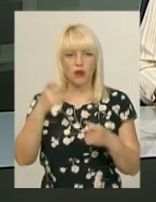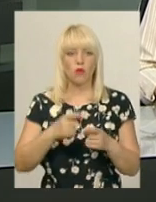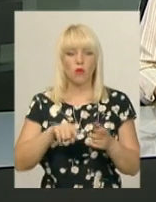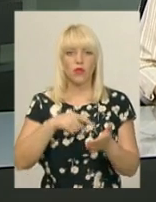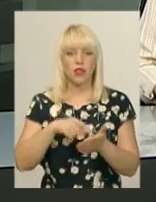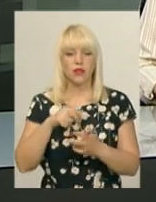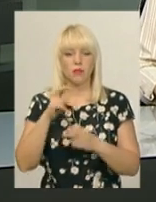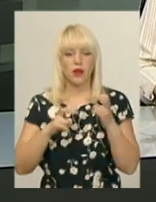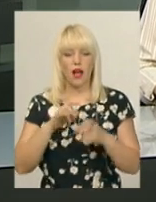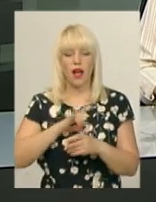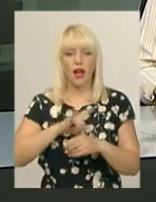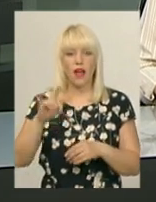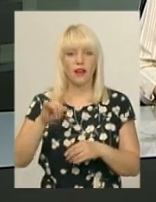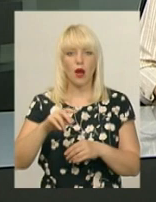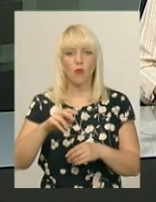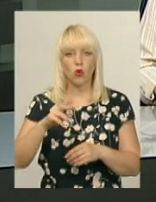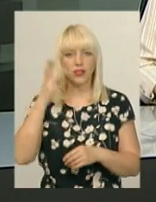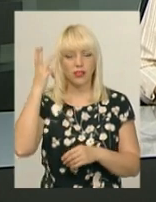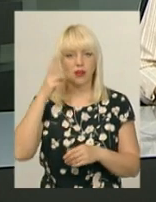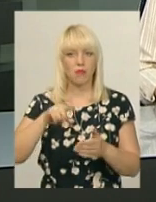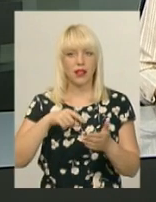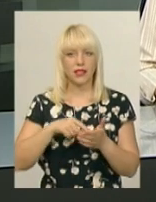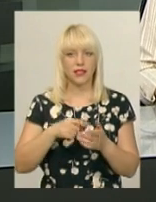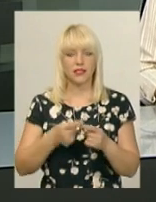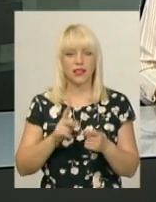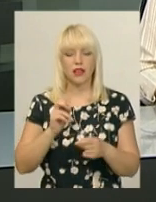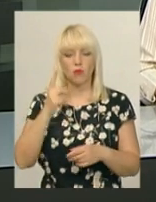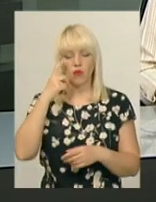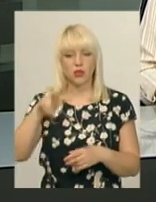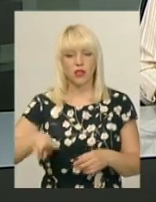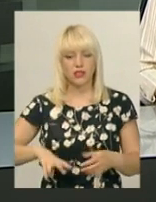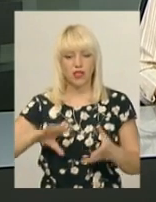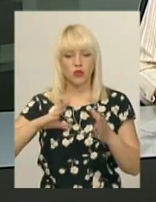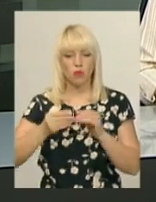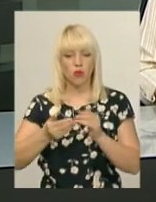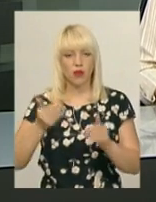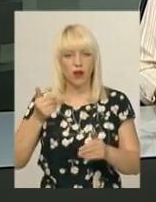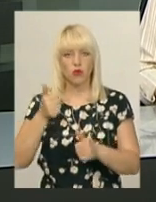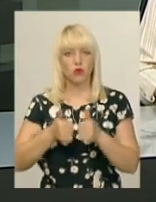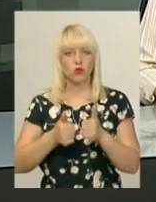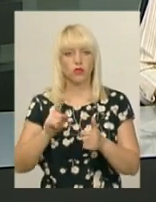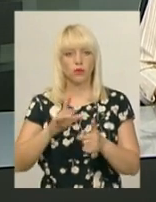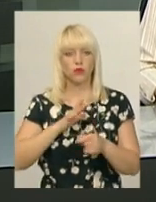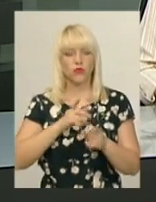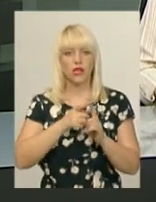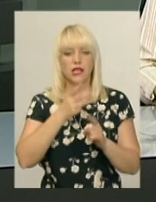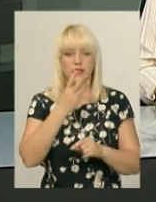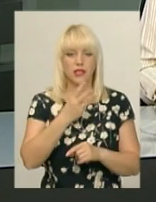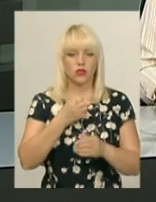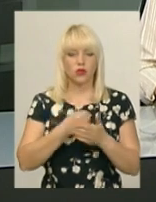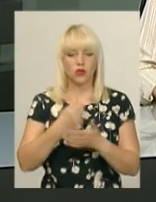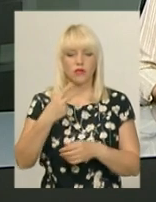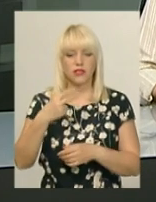Хмельницький». Як повідомив його директор Валерій Сорока, за результатами попереднього конкурсу, який тривав з 3 до 20 травня,